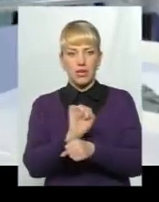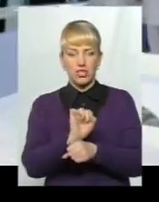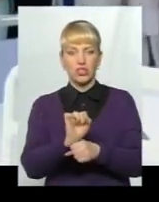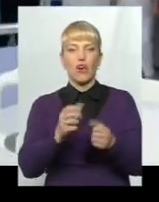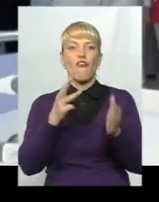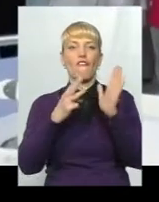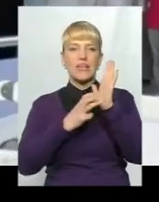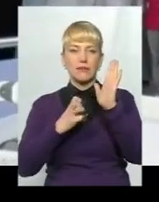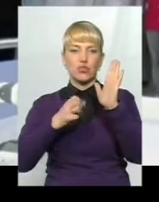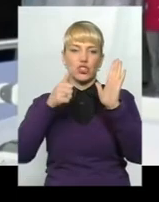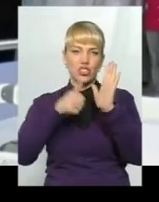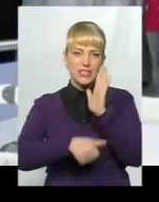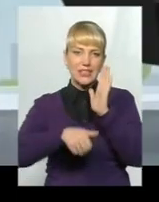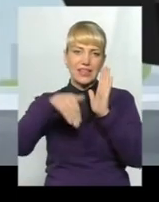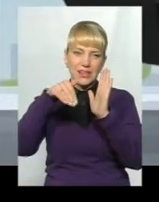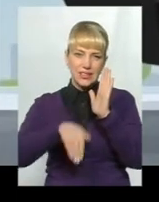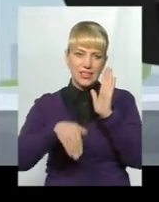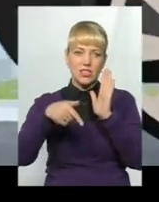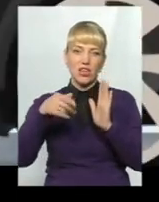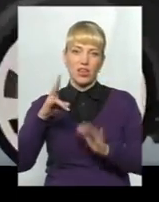860 тисяч гривень.